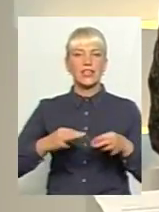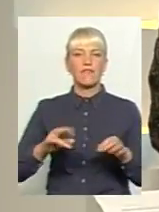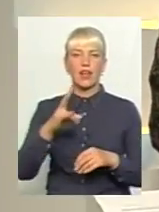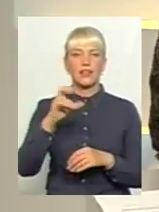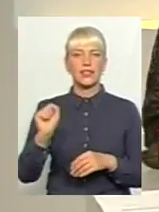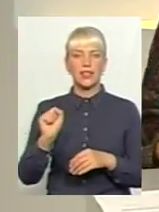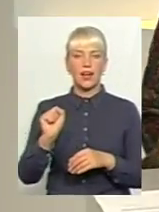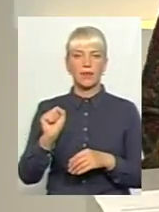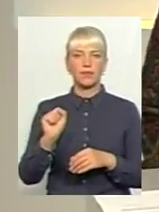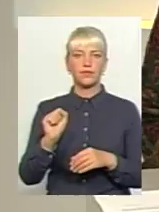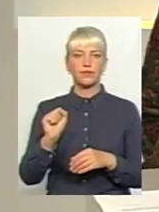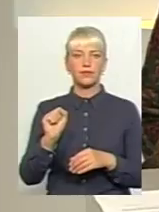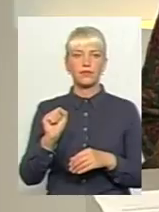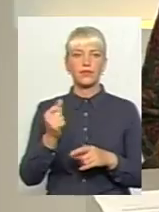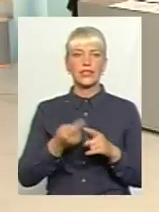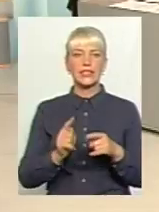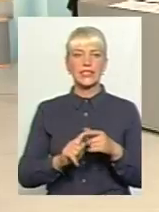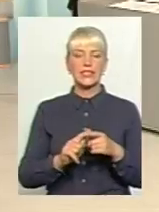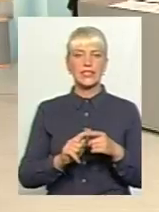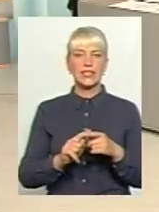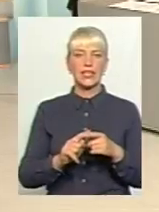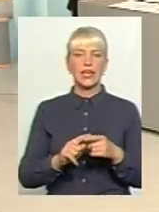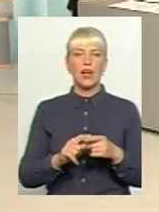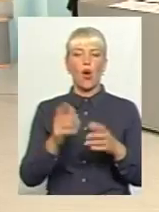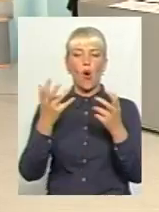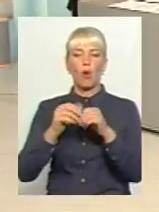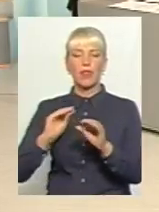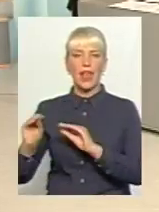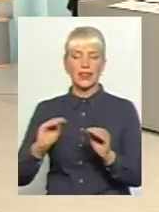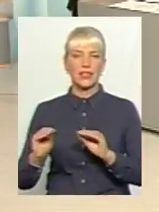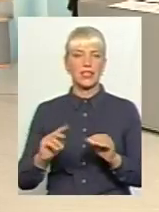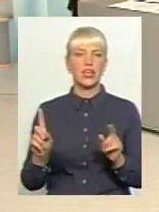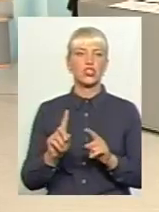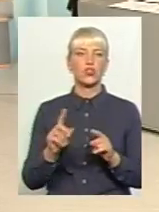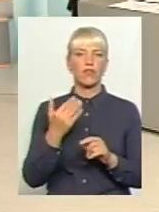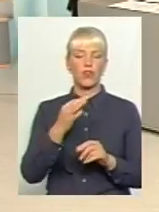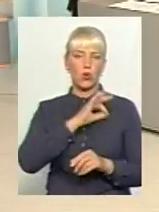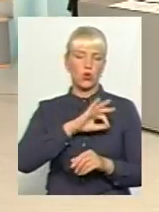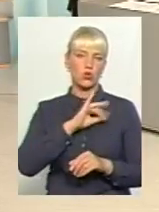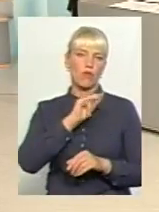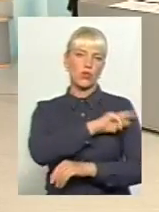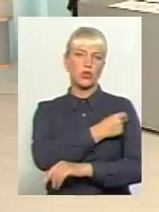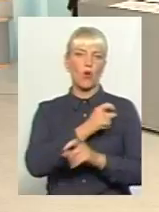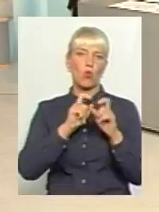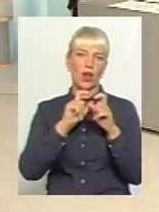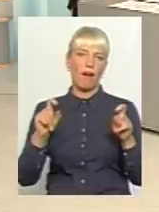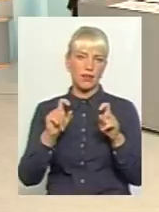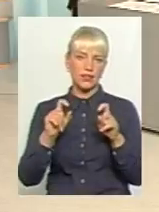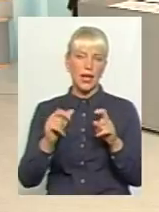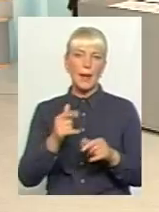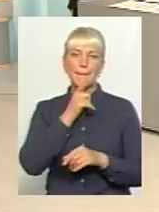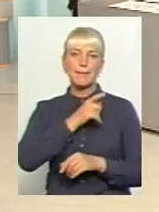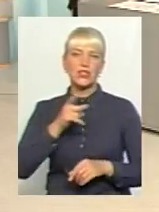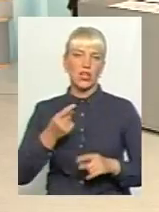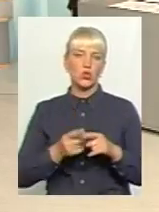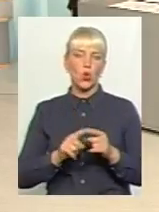те обладнання, і те, що використовується в лікарні, щоб під час